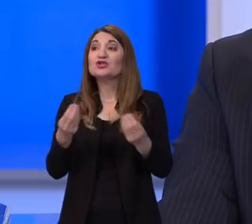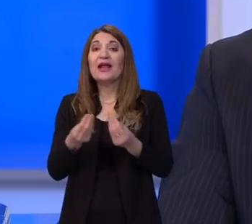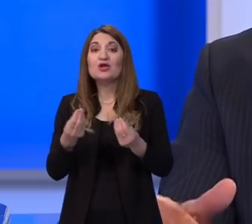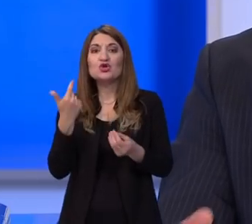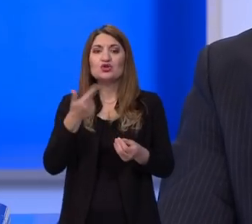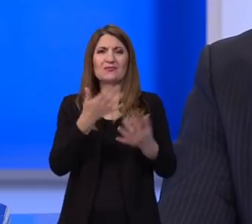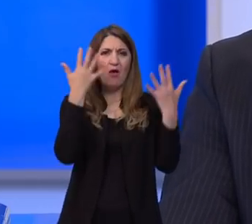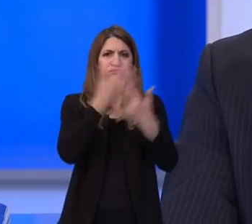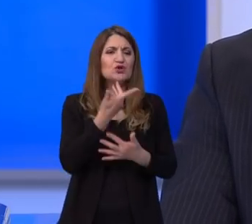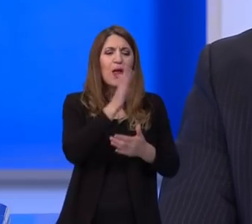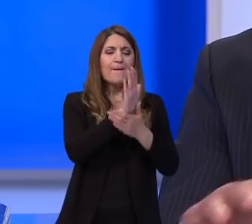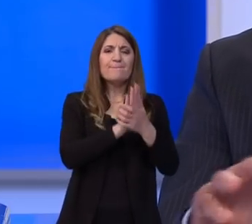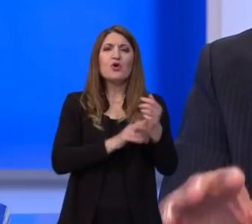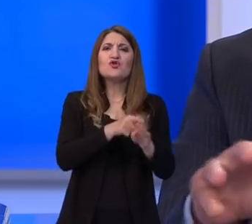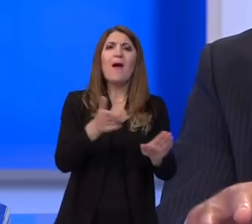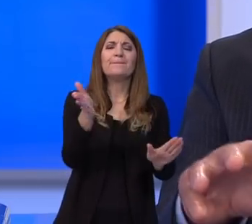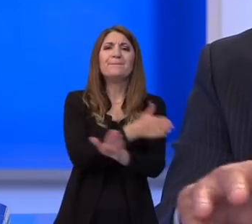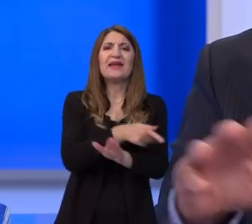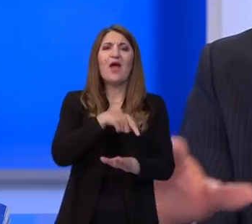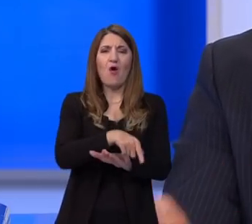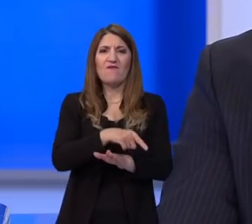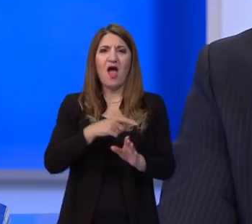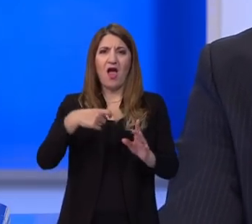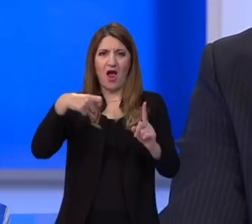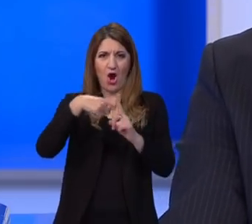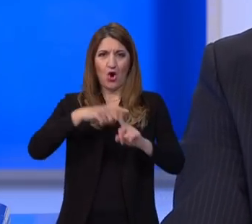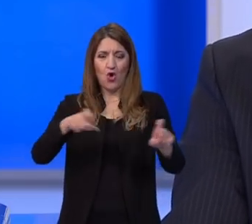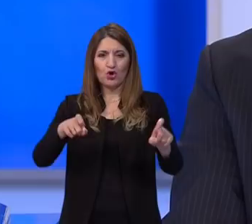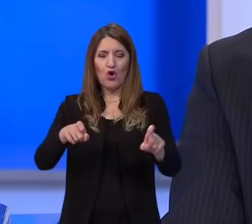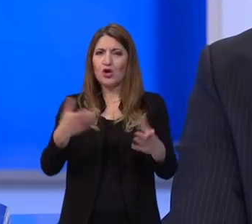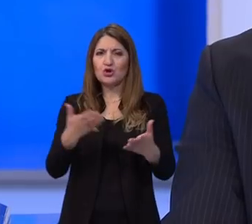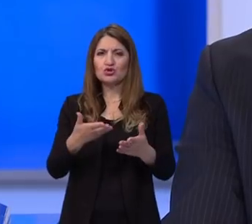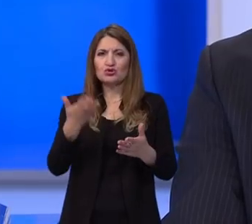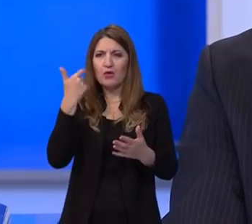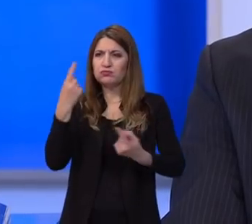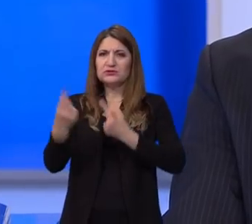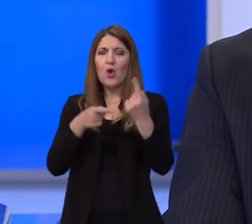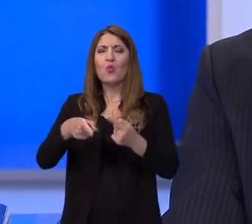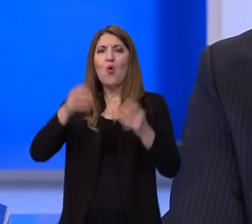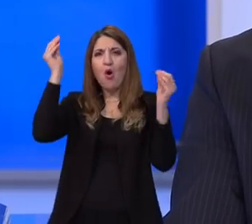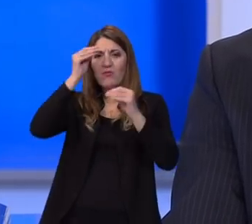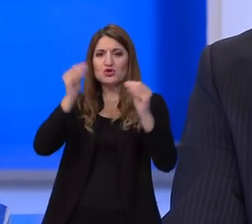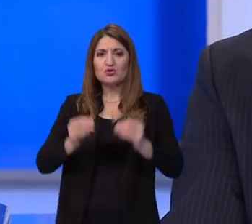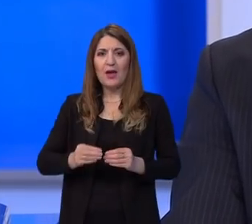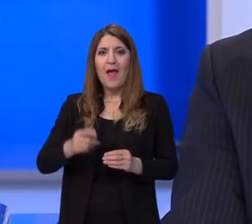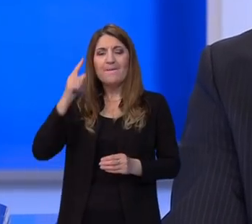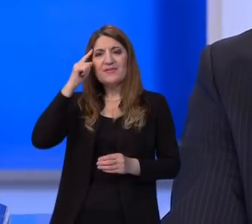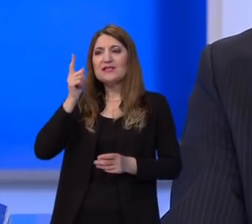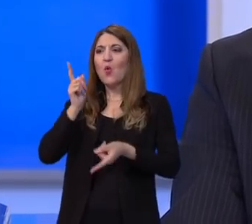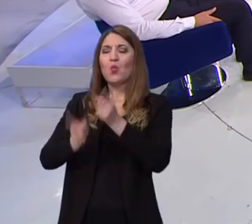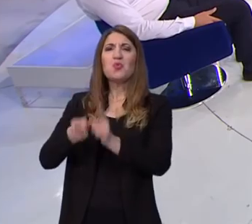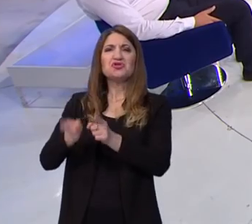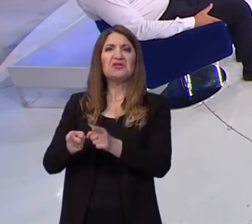počela prije početka korone biti prisutna u određenim krugojima u obrazovnom sustavu, da je učitelj zamjenjiv.